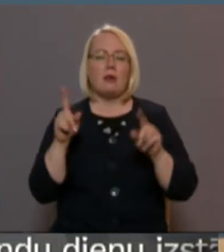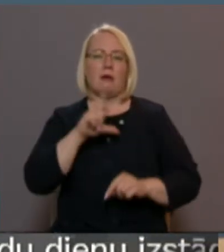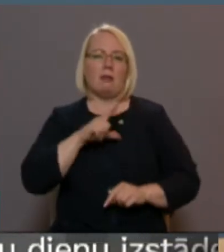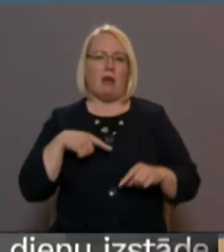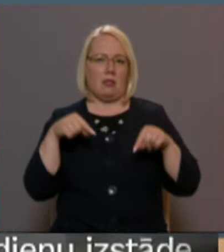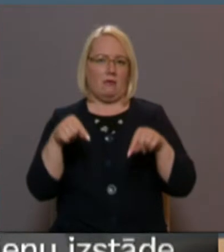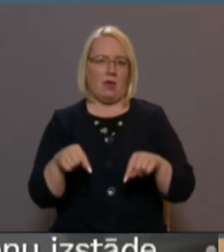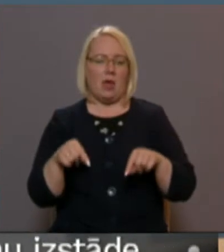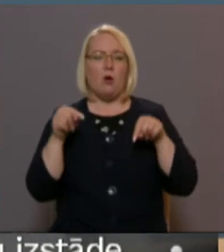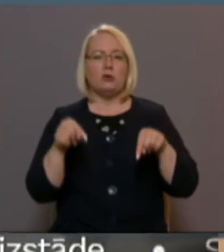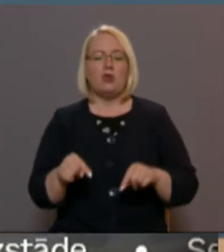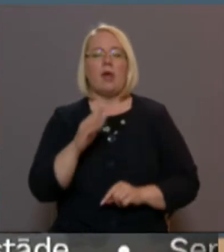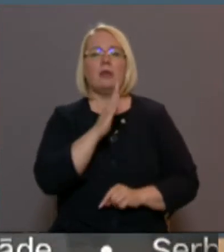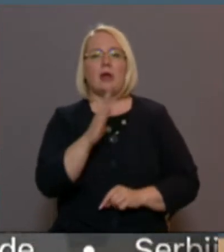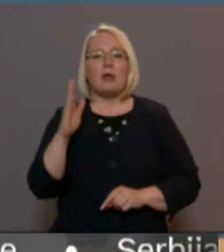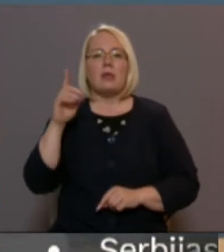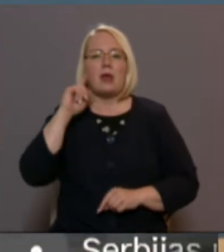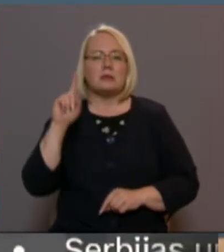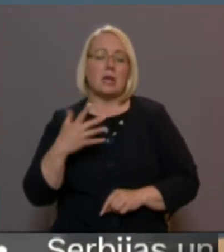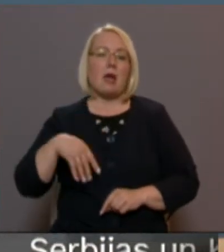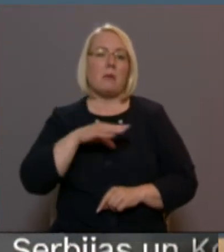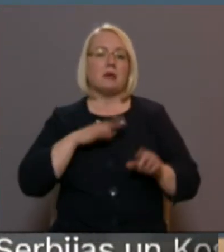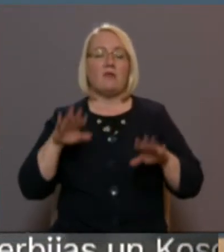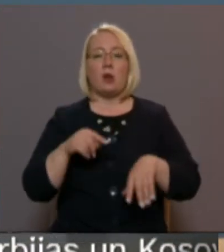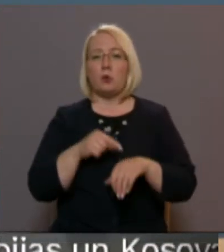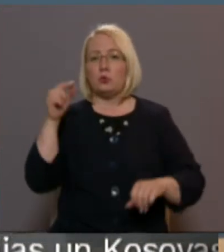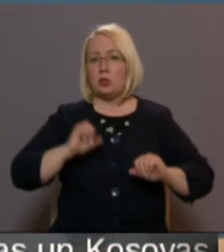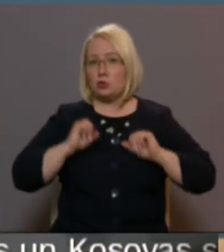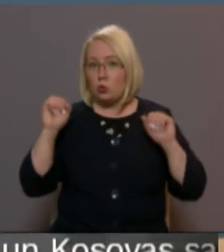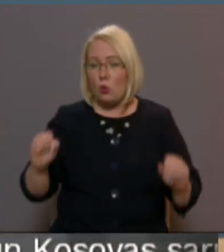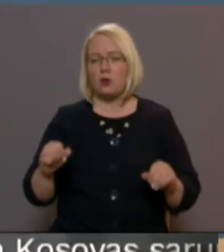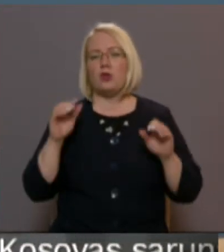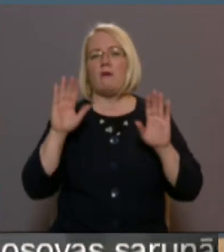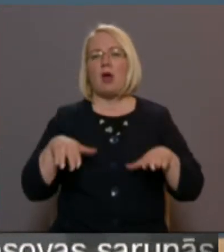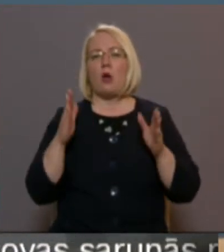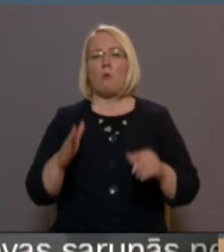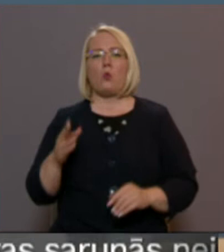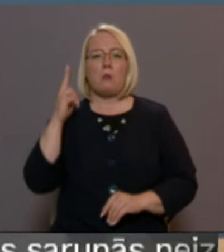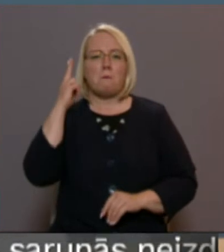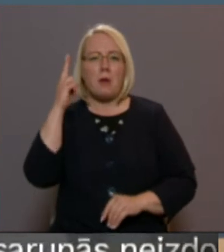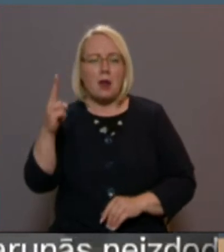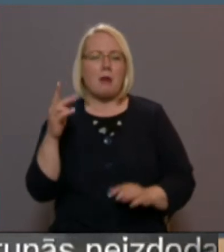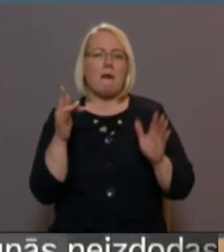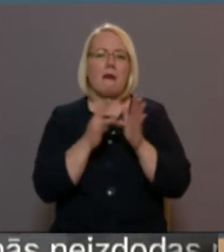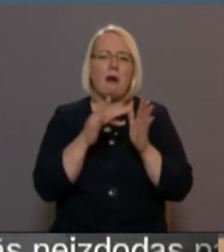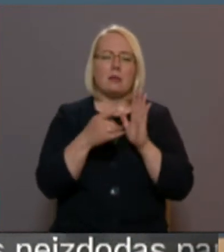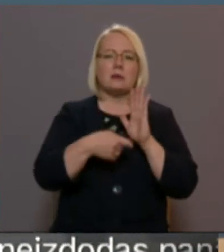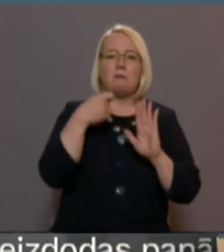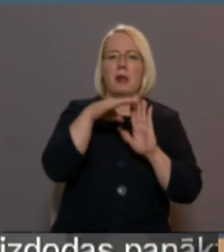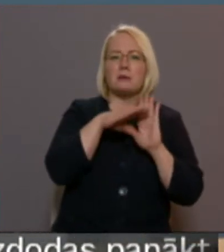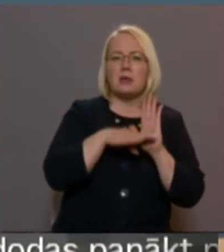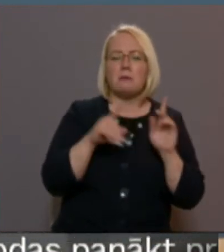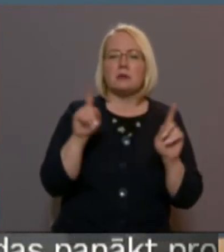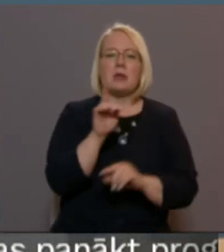Šeit katrā ziņā mēs varam justies droši, mēs varam būt pārliecināti par to, kādas prasības ir